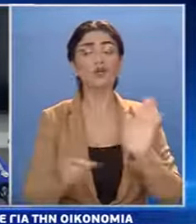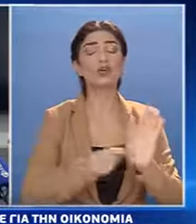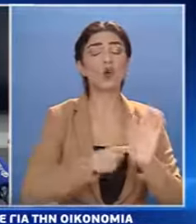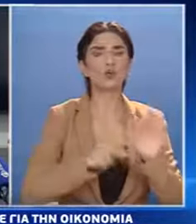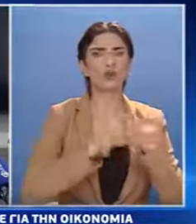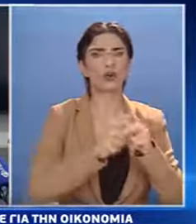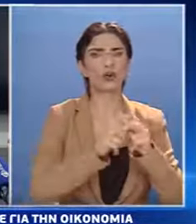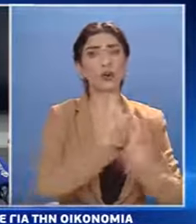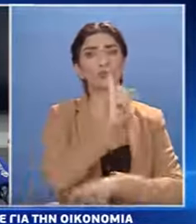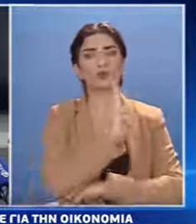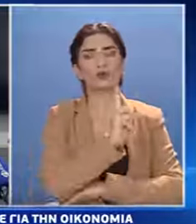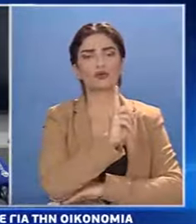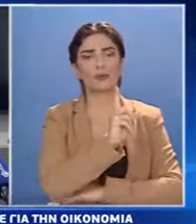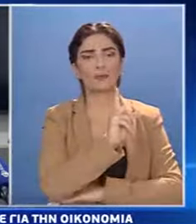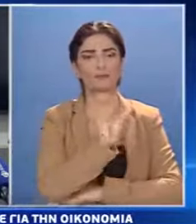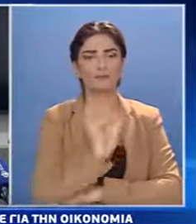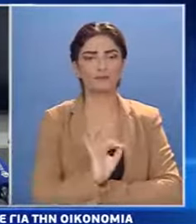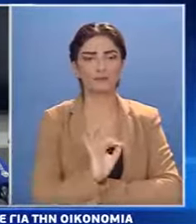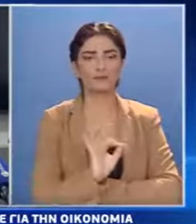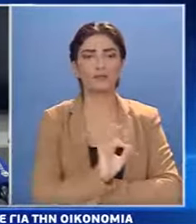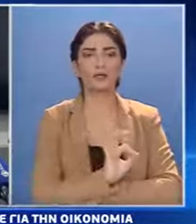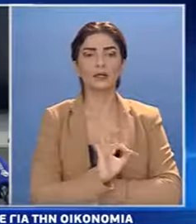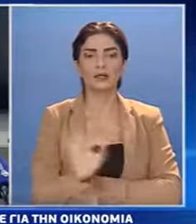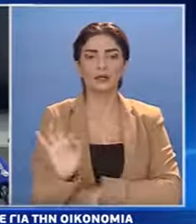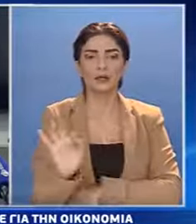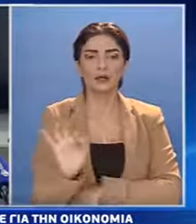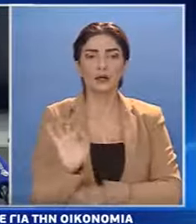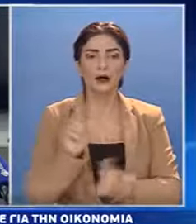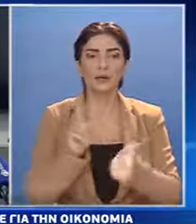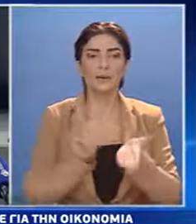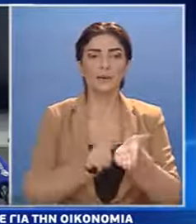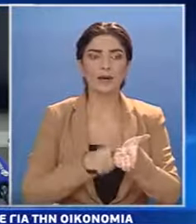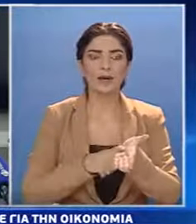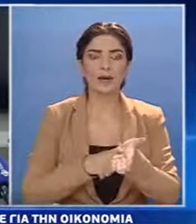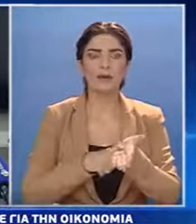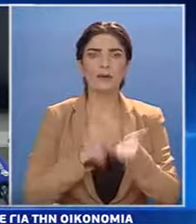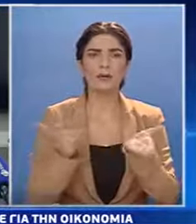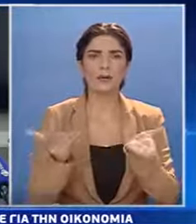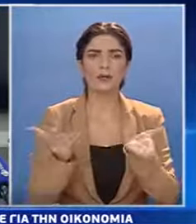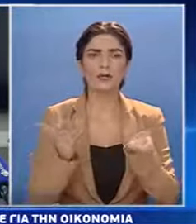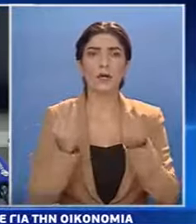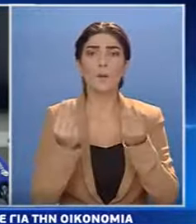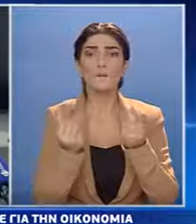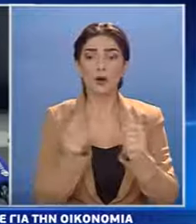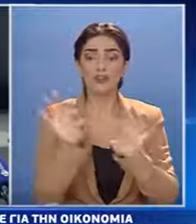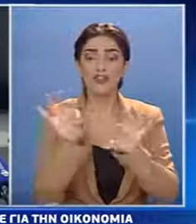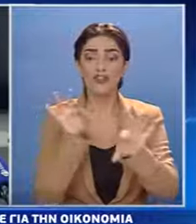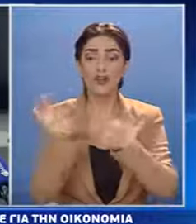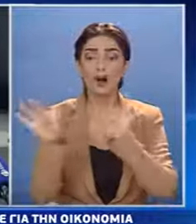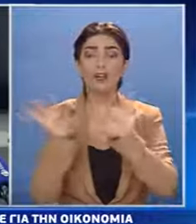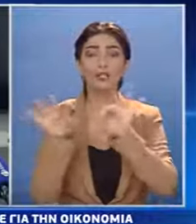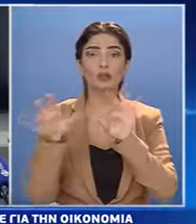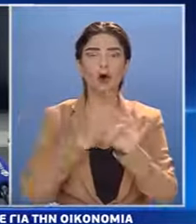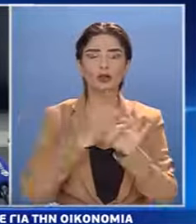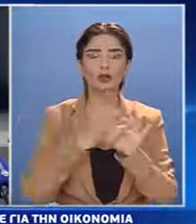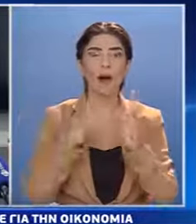Έμβαση δείτε επίσης στην εισαγωγή καλών πρακτικών στον σύστημα προσλήψεων, προαγωγών